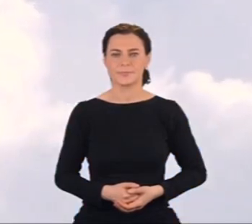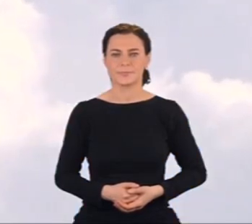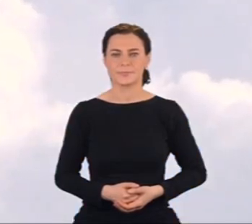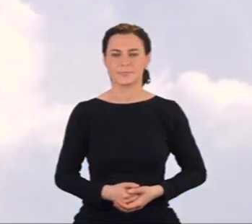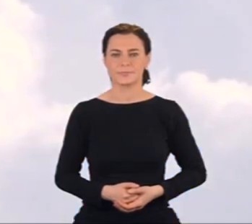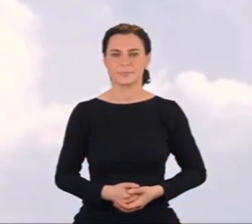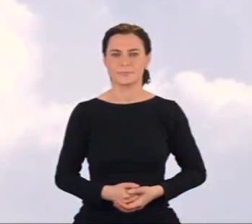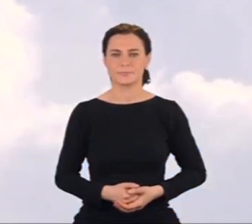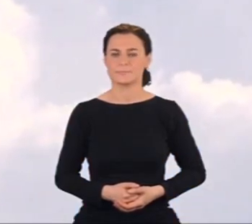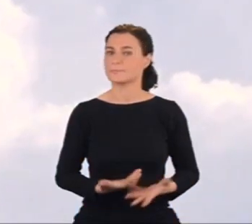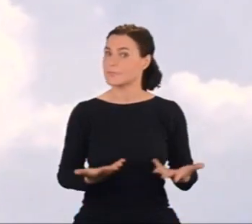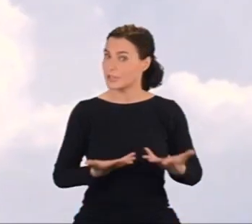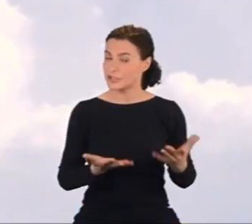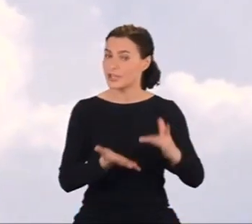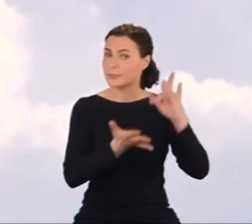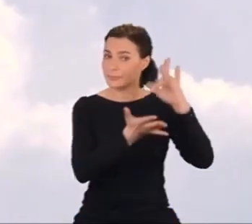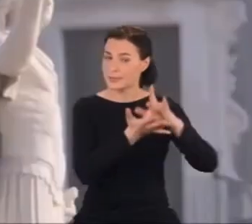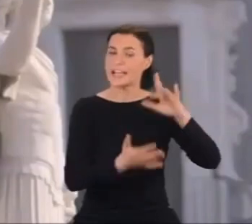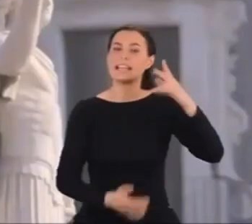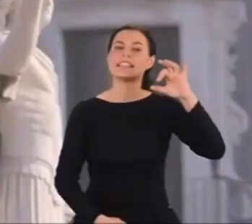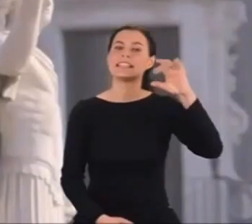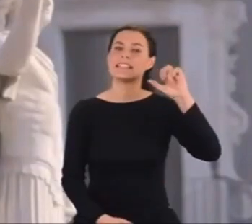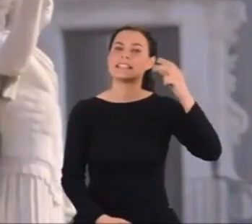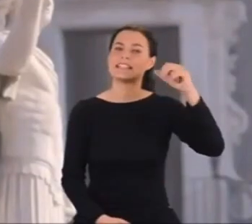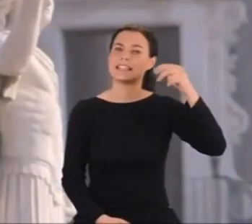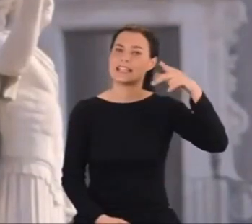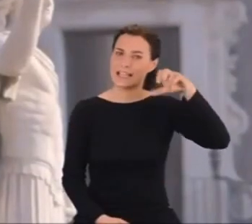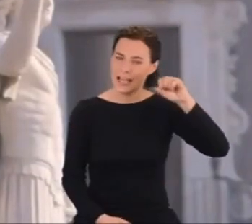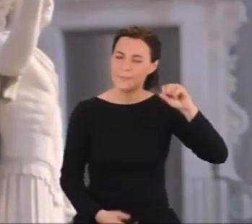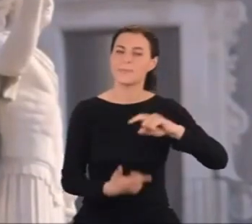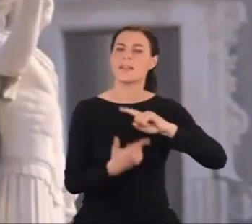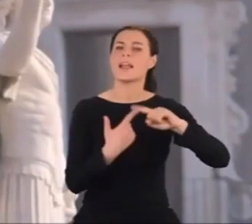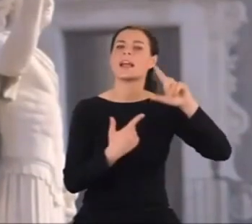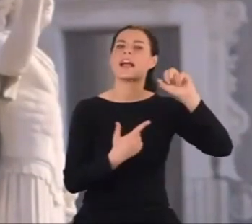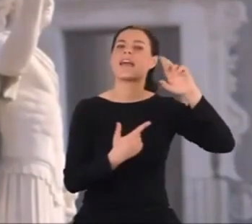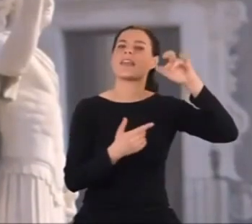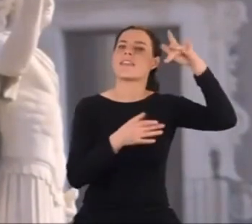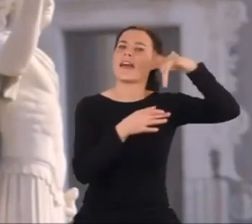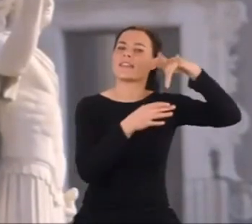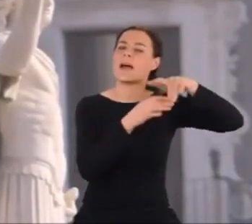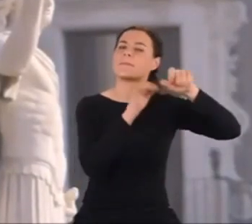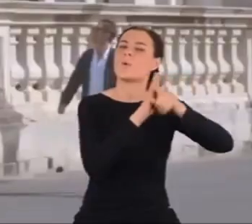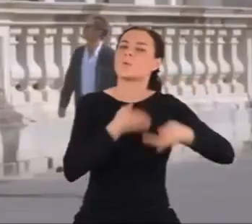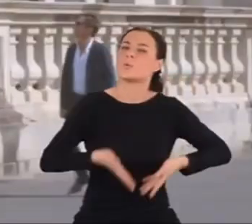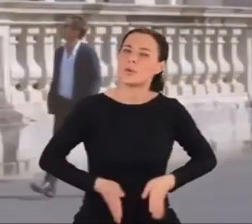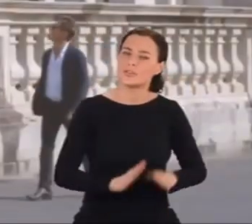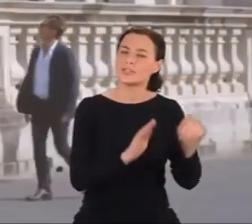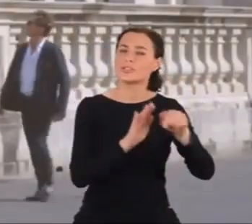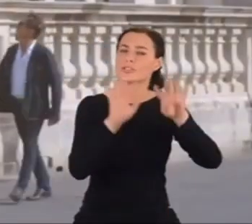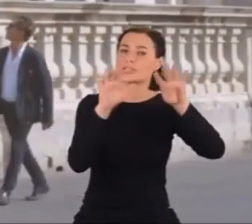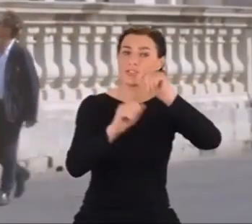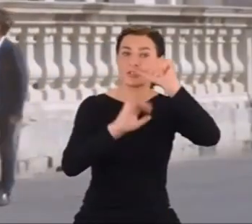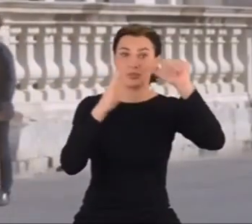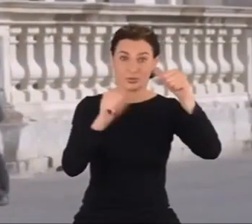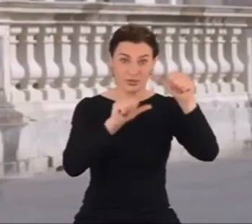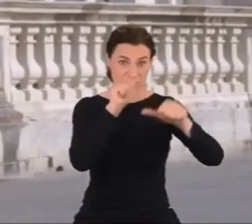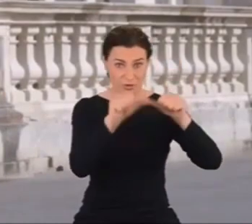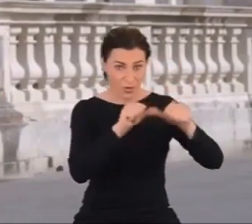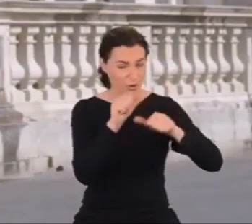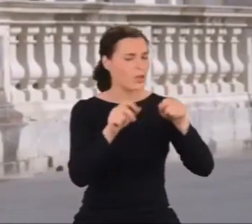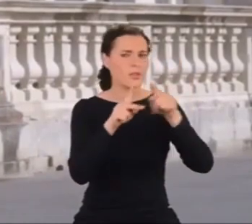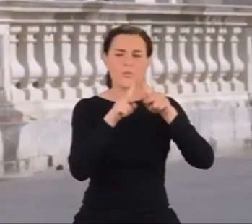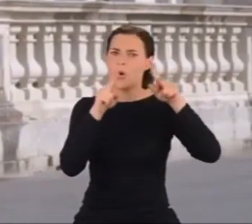Zaczynamy od Sycylii i Katany, w której przyszedł na świat. Rok 1906 zatrząsł światem